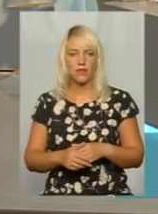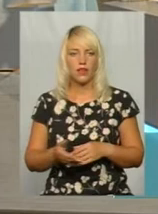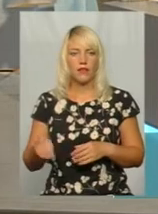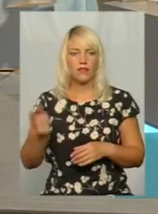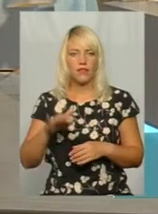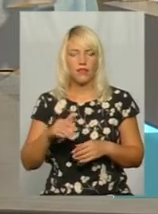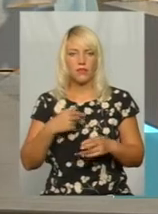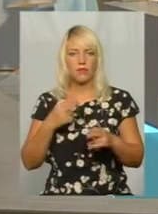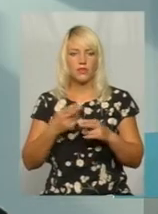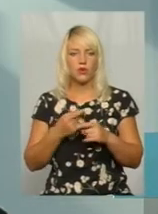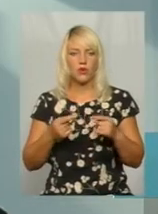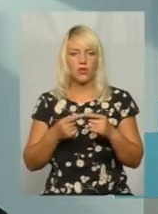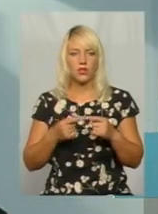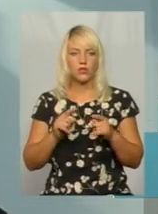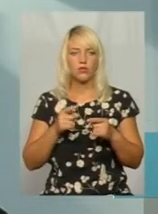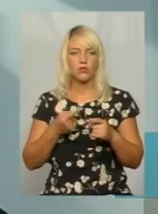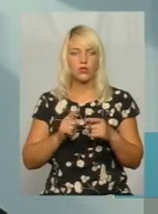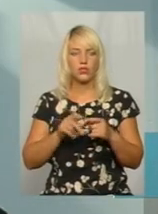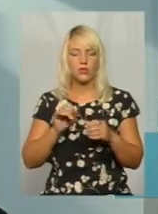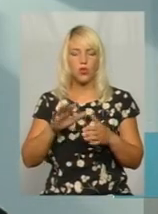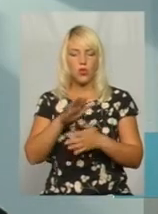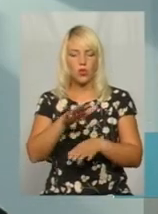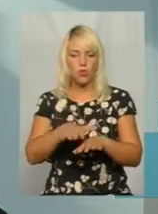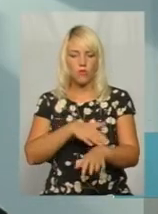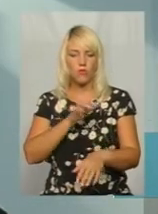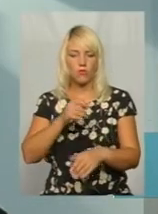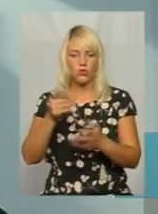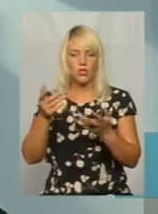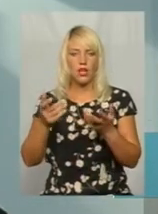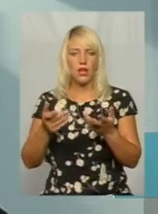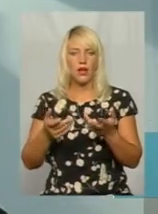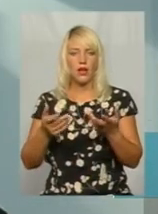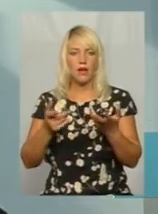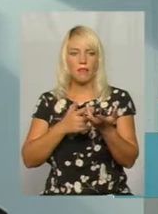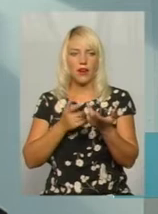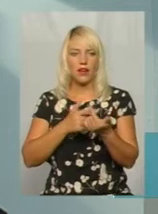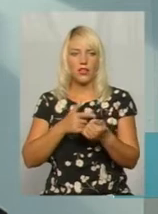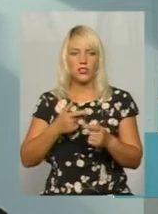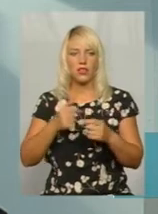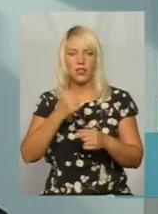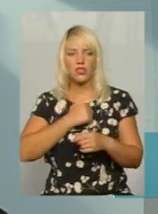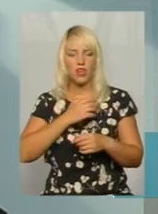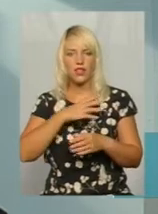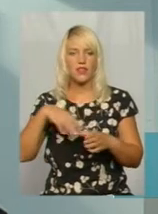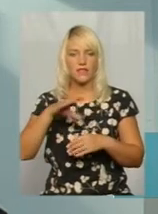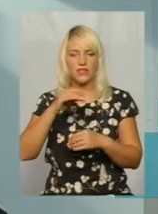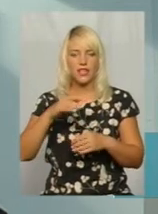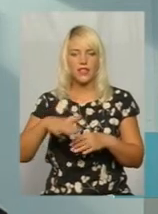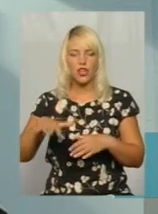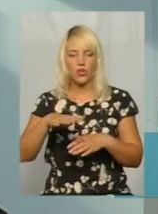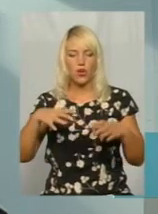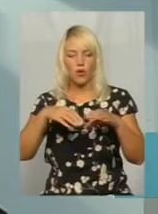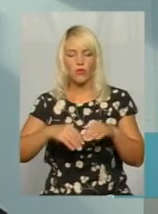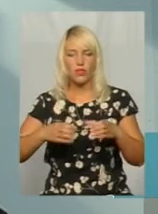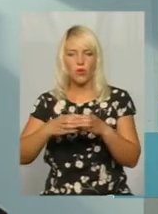без конкретики, тому що це дійсно можна довго перелічувати. І, на жаль, я не всі об'єднані територіальні громади в області знаю. Але є велика